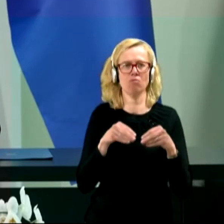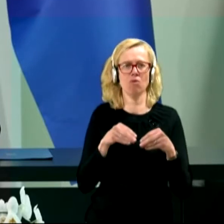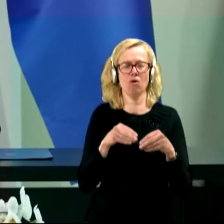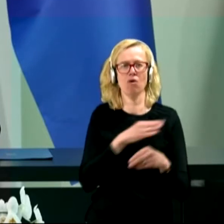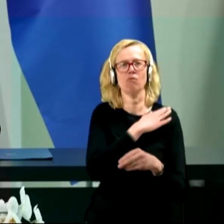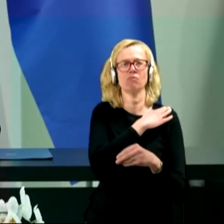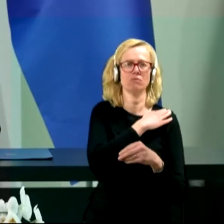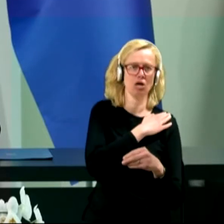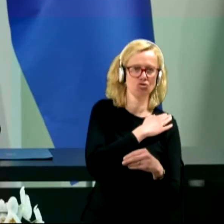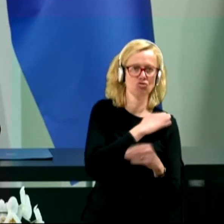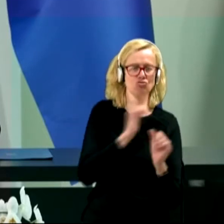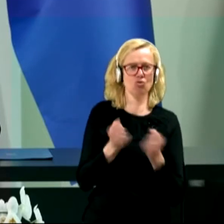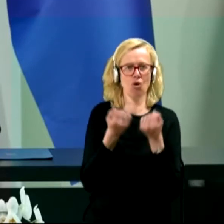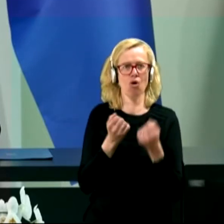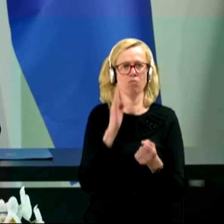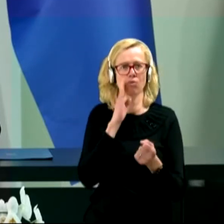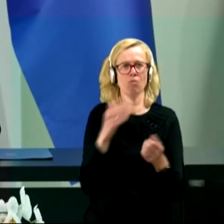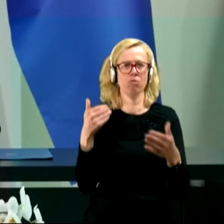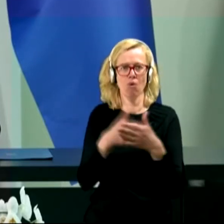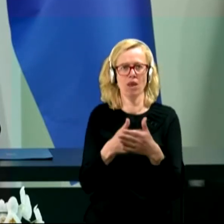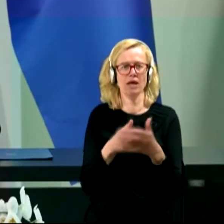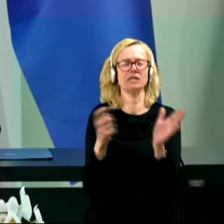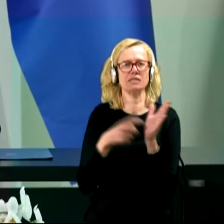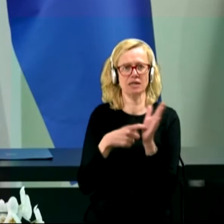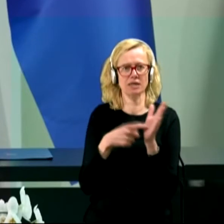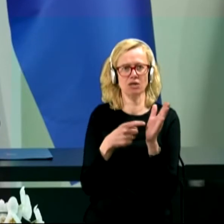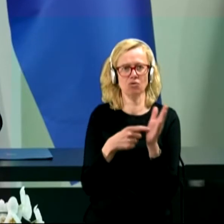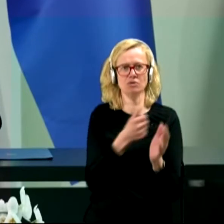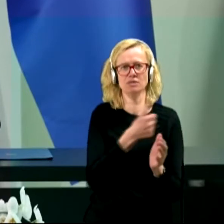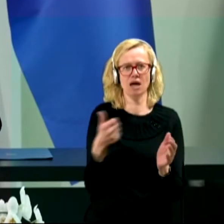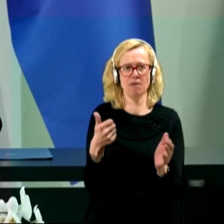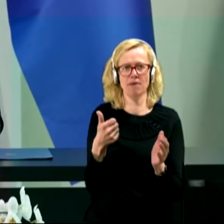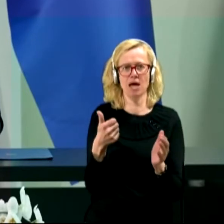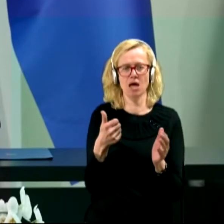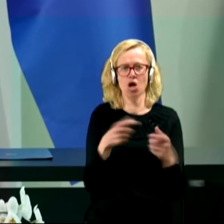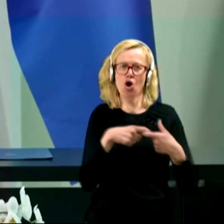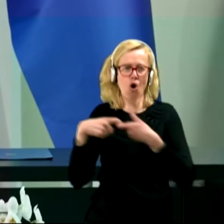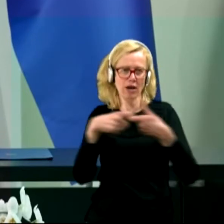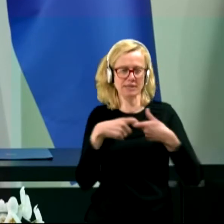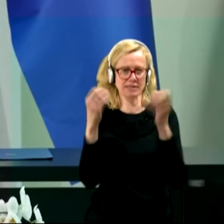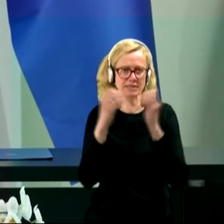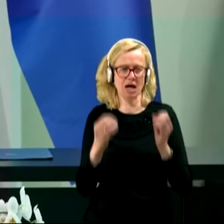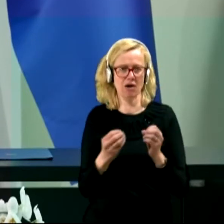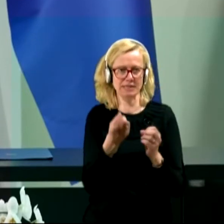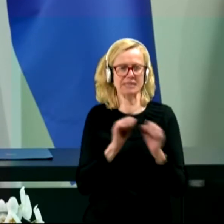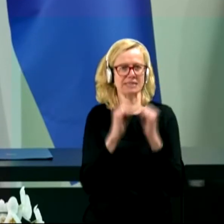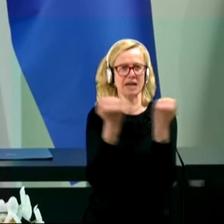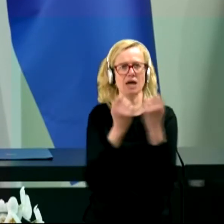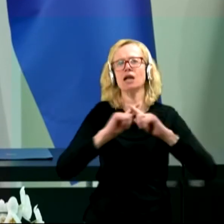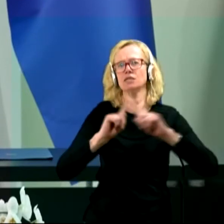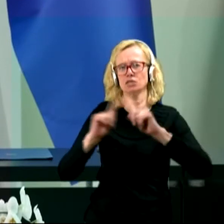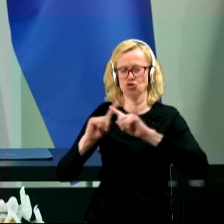da bo poleg zahtevnosti same koalicije, ki je sestavljena iz strank različnih profilov,